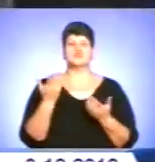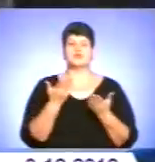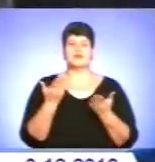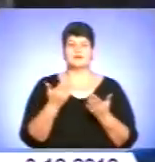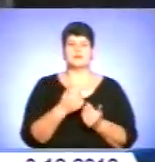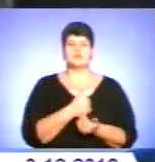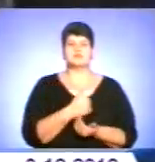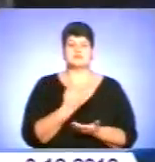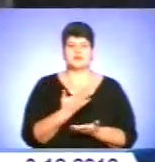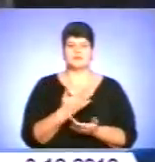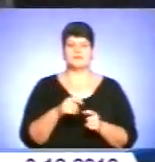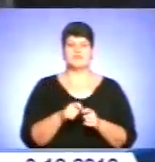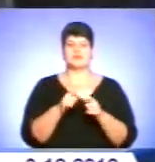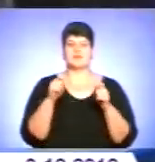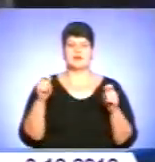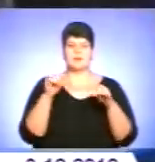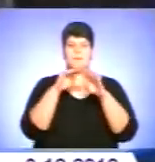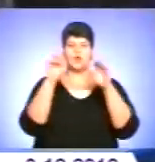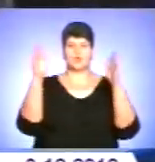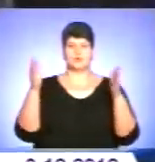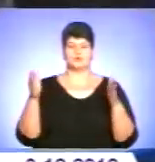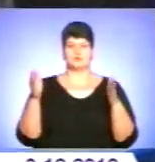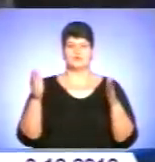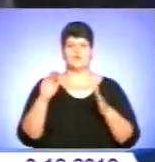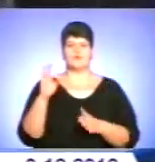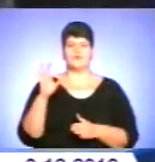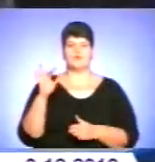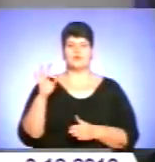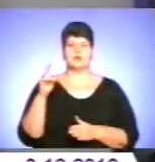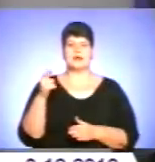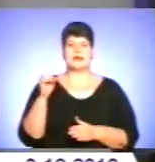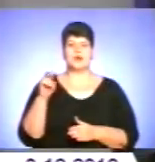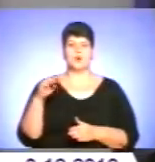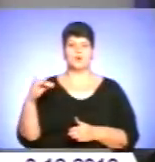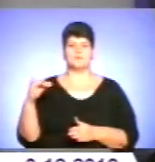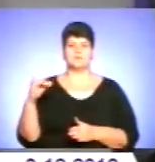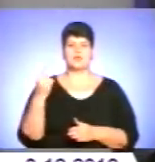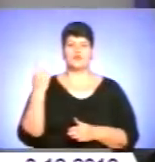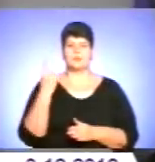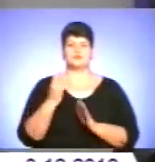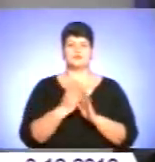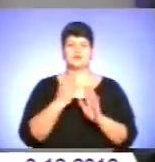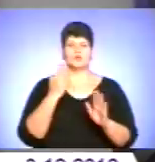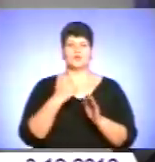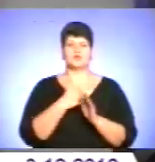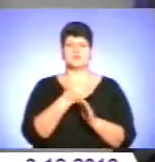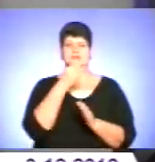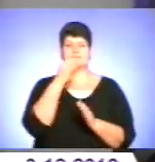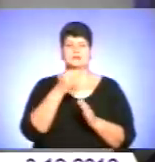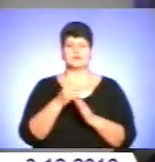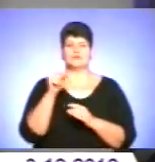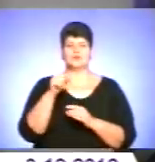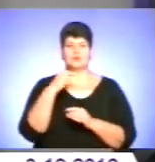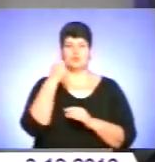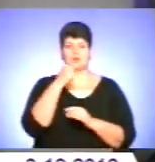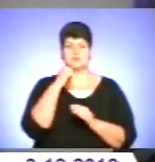відкриваємо меморіальну дошку Форгелю? Ну, в першу чергу, хочеться сказати, що в цьому році минуло б